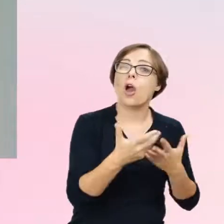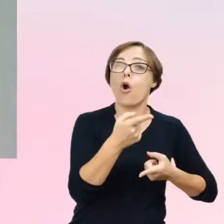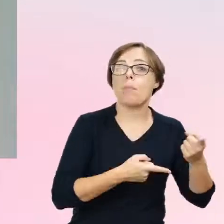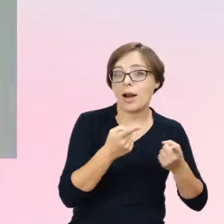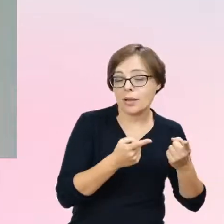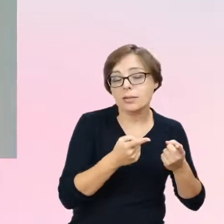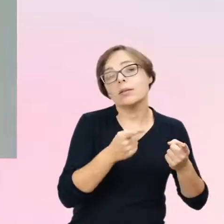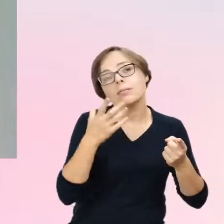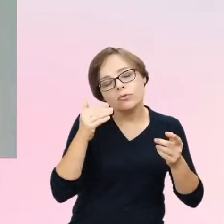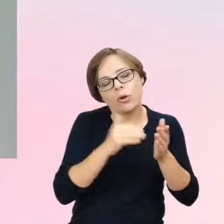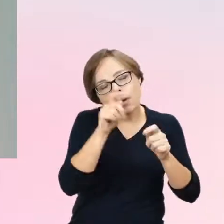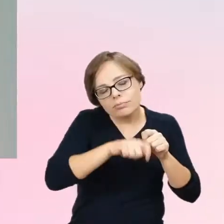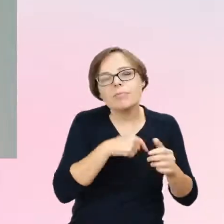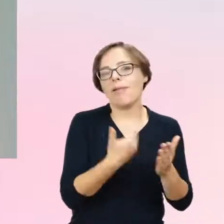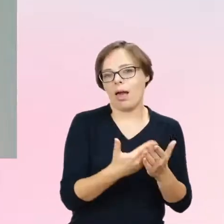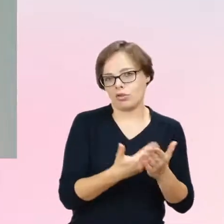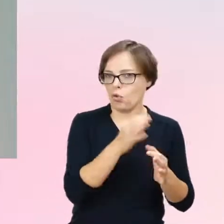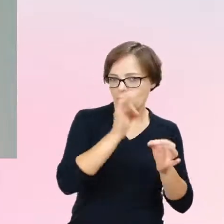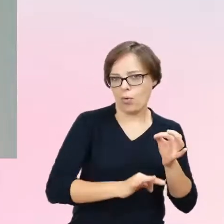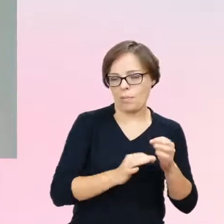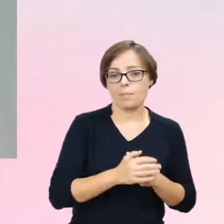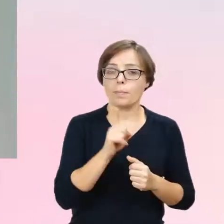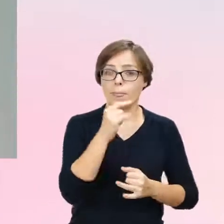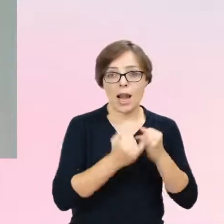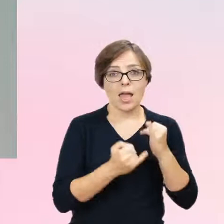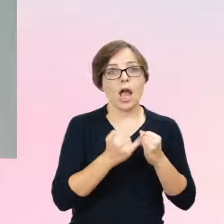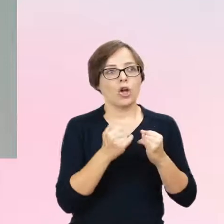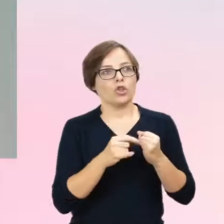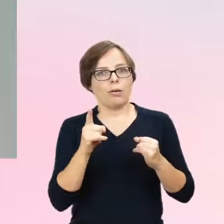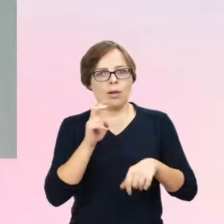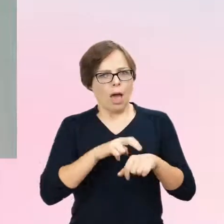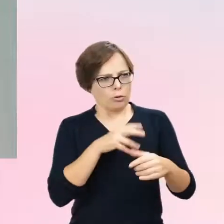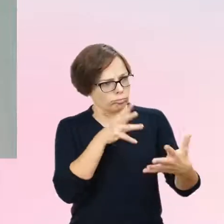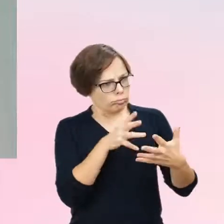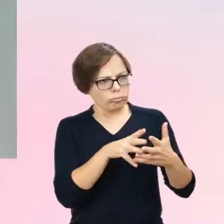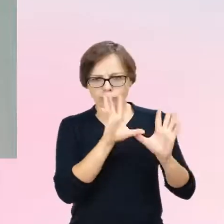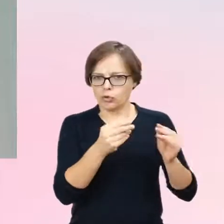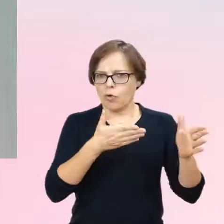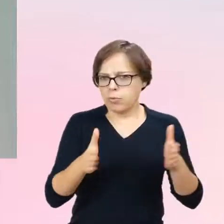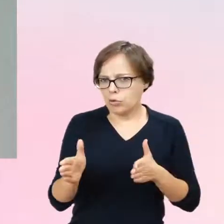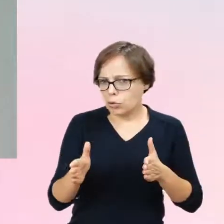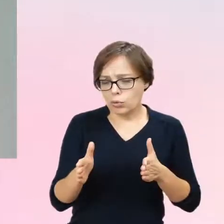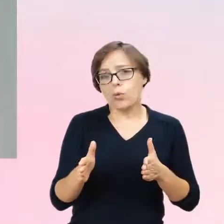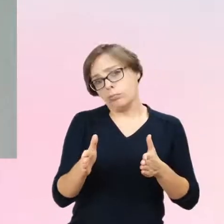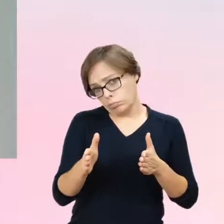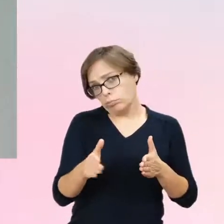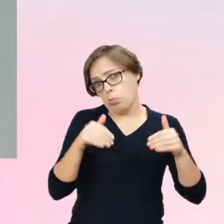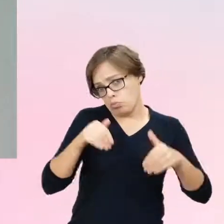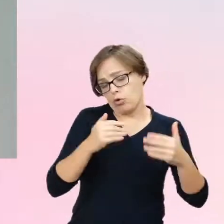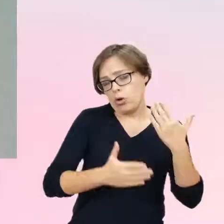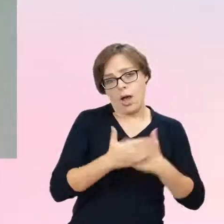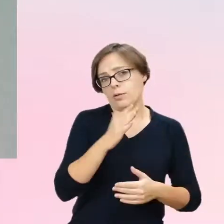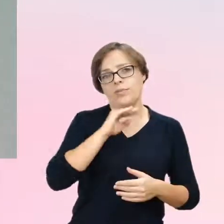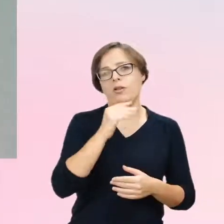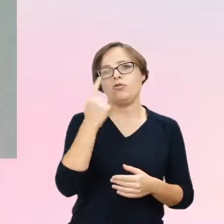w tle. Ale jeżeli objawów nie ma, no to taka jakby wizyta, to może być rzeczywiście, może się skończyć